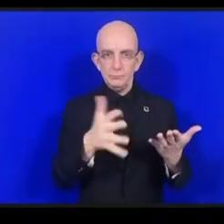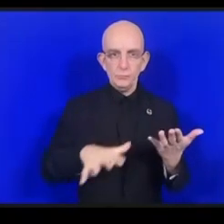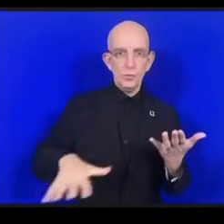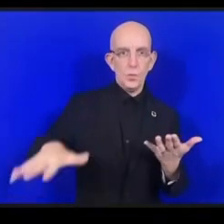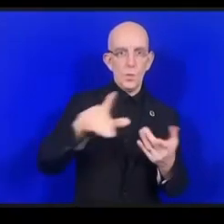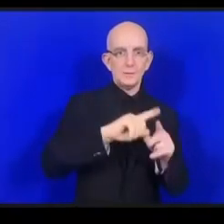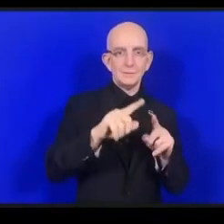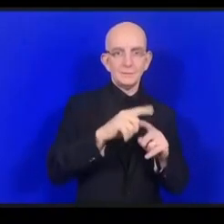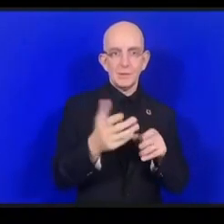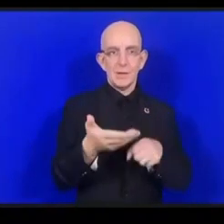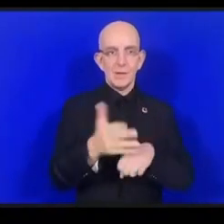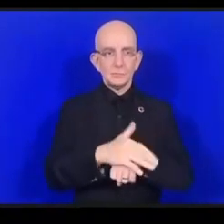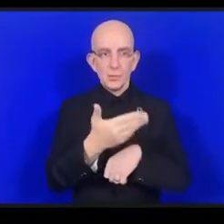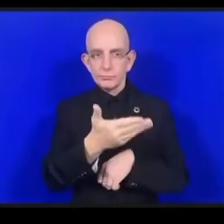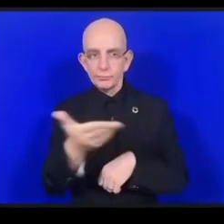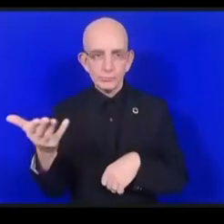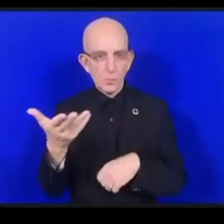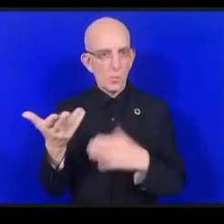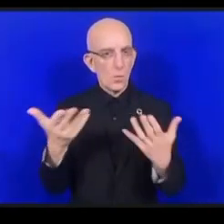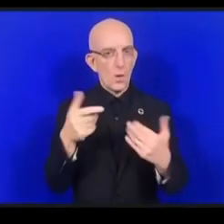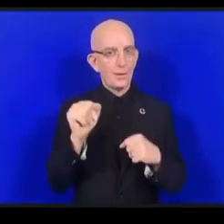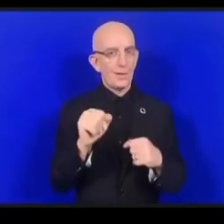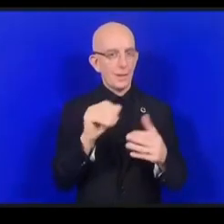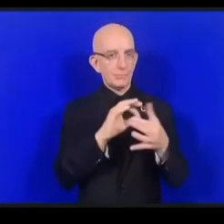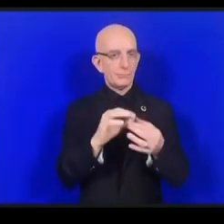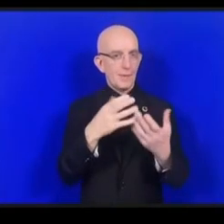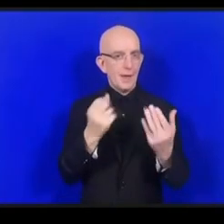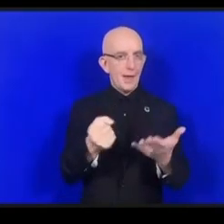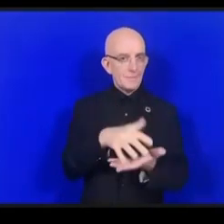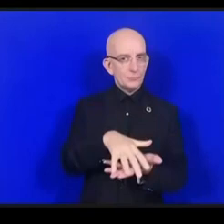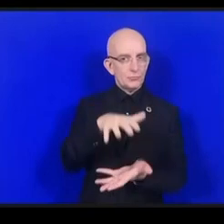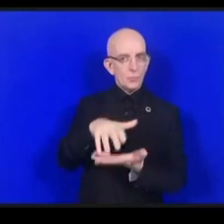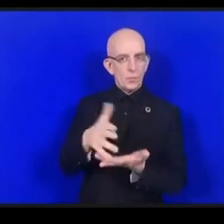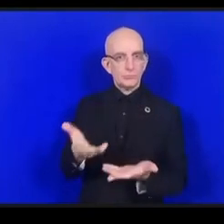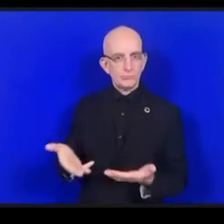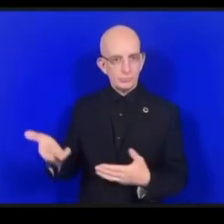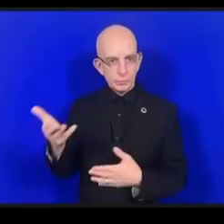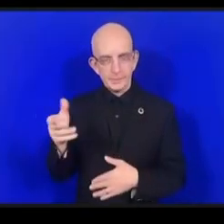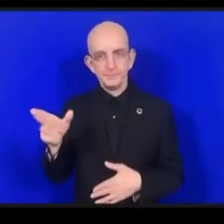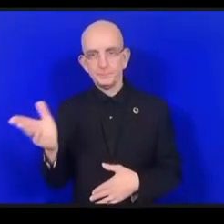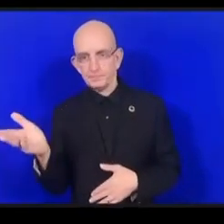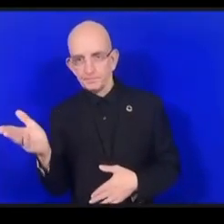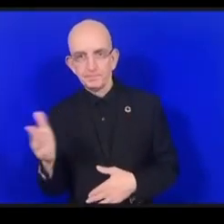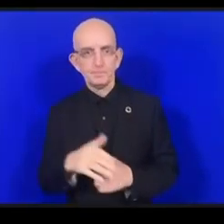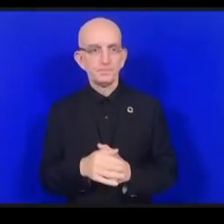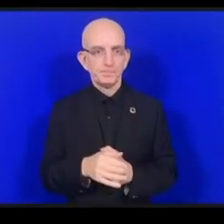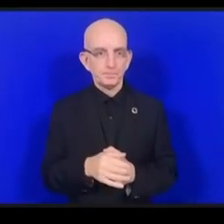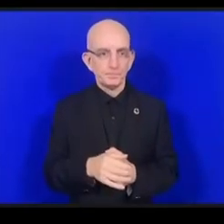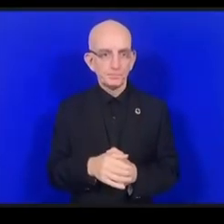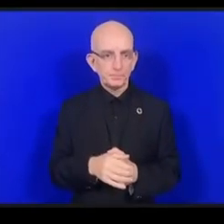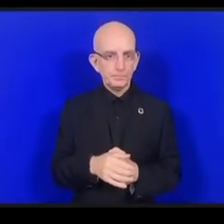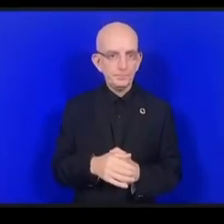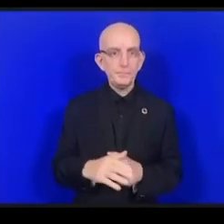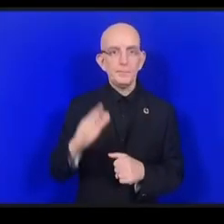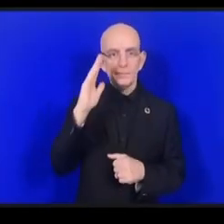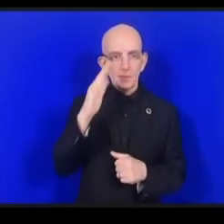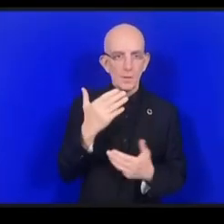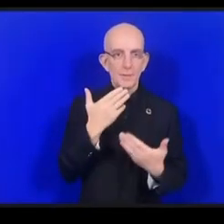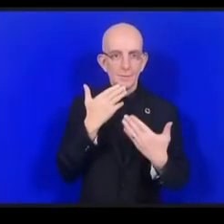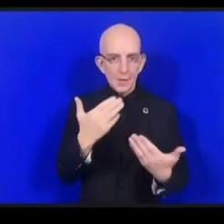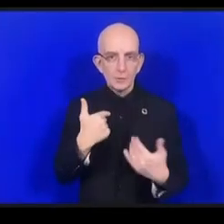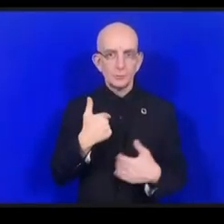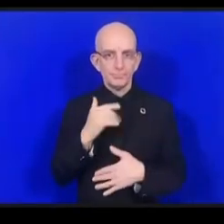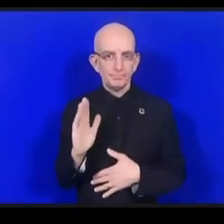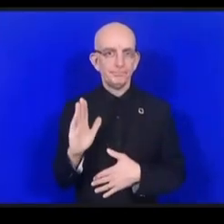شكرا لعطائي فرصة التحدث مرة أخرى أود أن أؤكد ما يلي